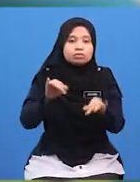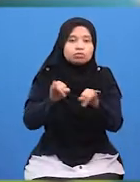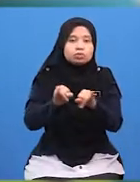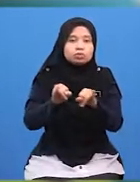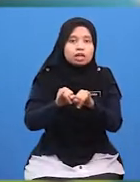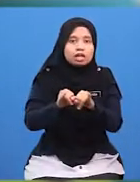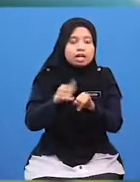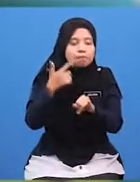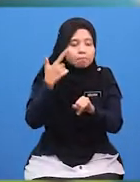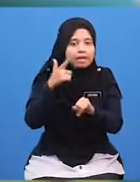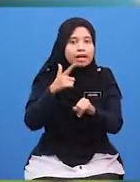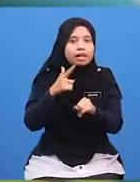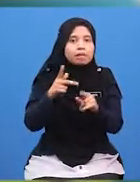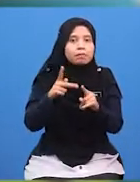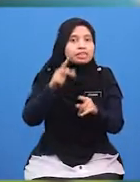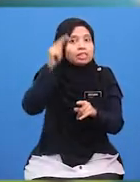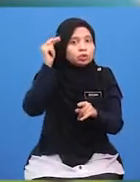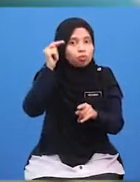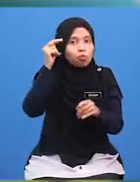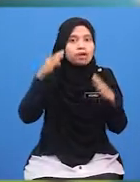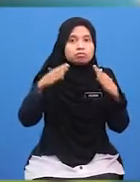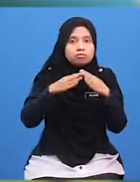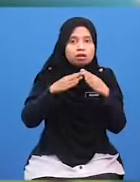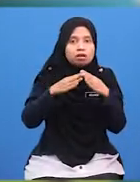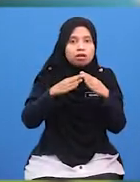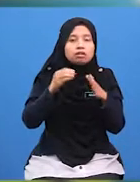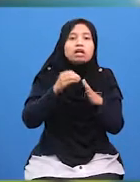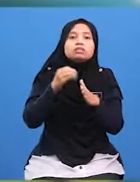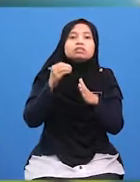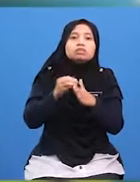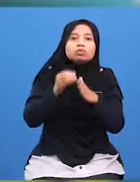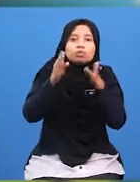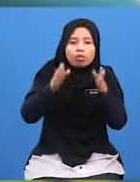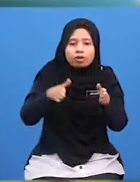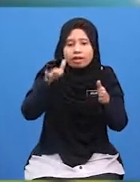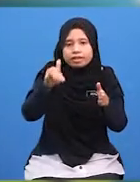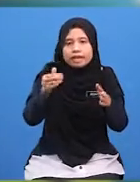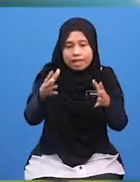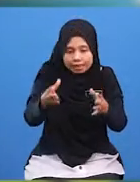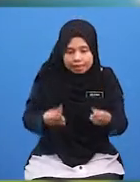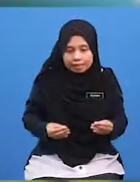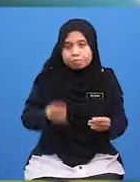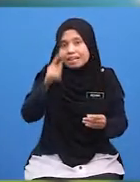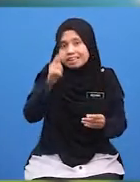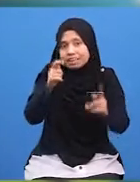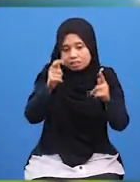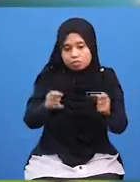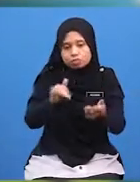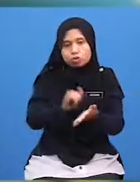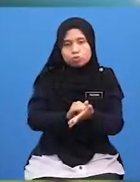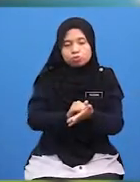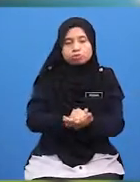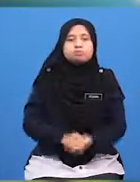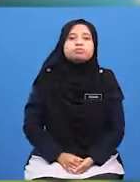melihat kepada tuan rumah Ataupun orang yang menerima tetamu itu Di